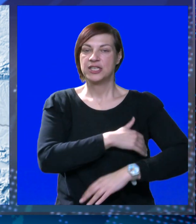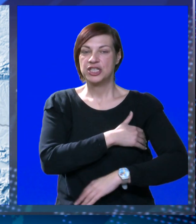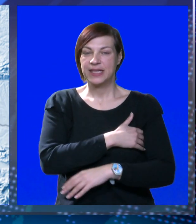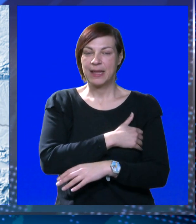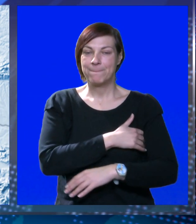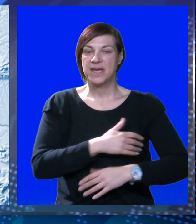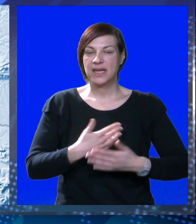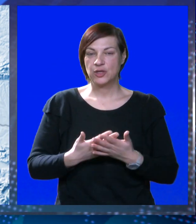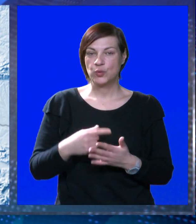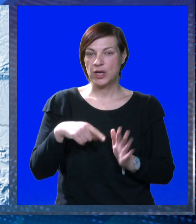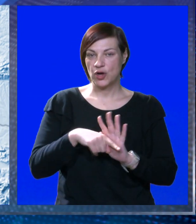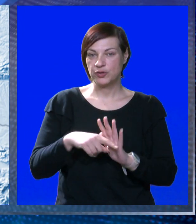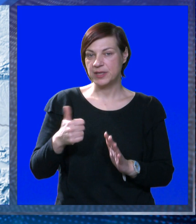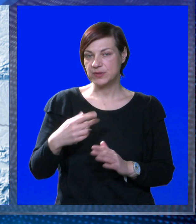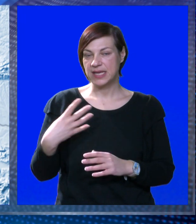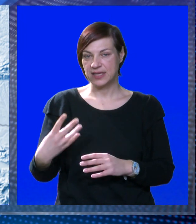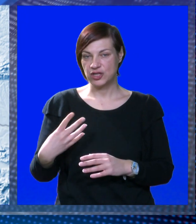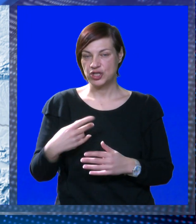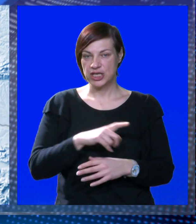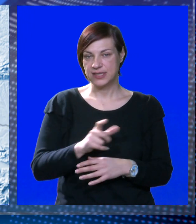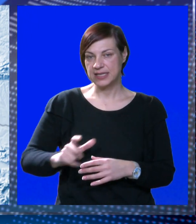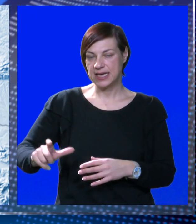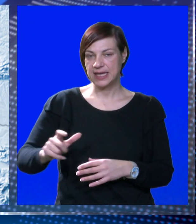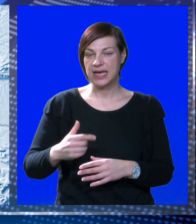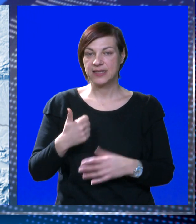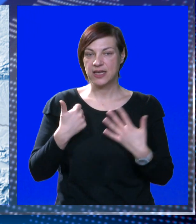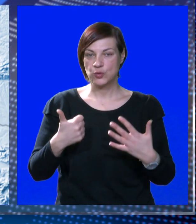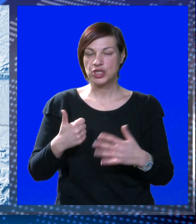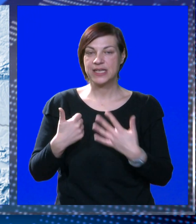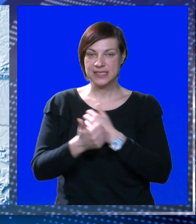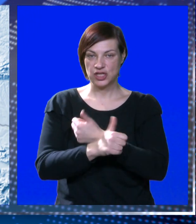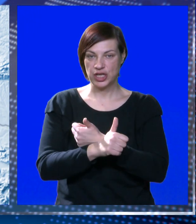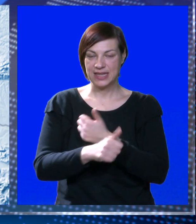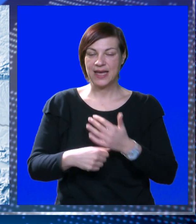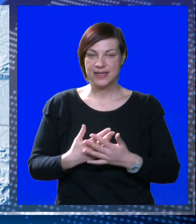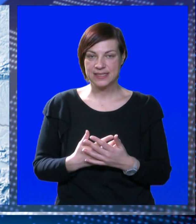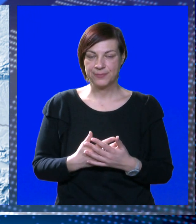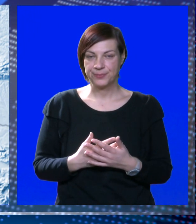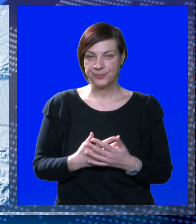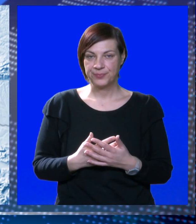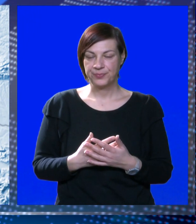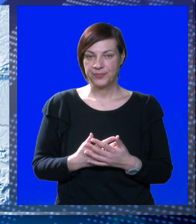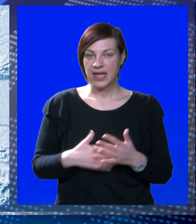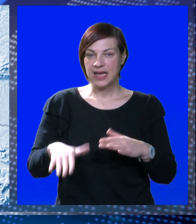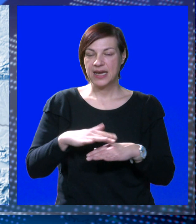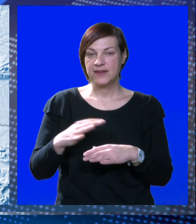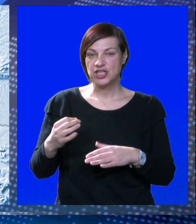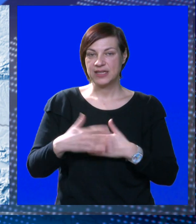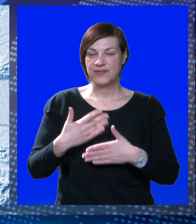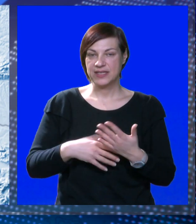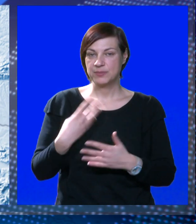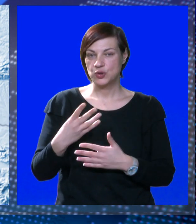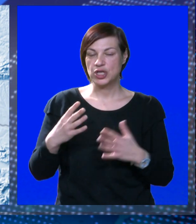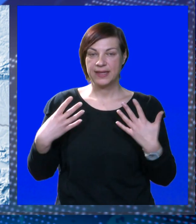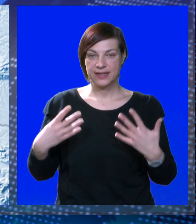Najniža jutarnja temperatura zraka od minus 1 do 4, na Jadranu uglavnom od 6 do 11 celzijevi stupnjeva. Najviša